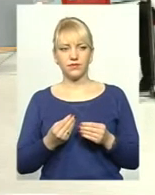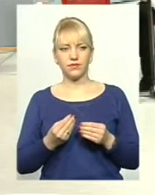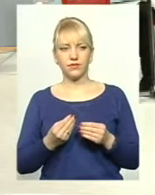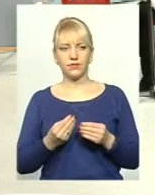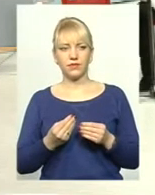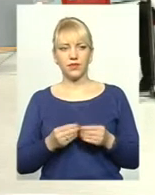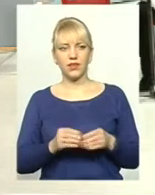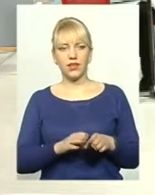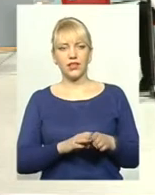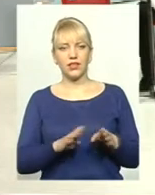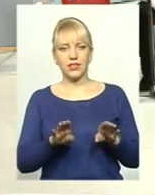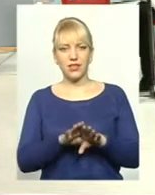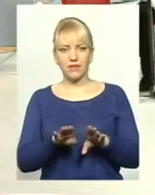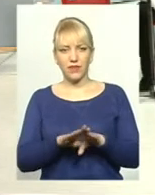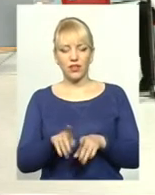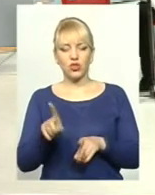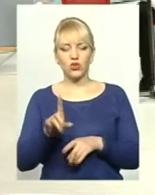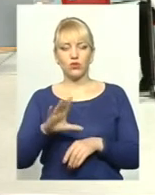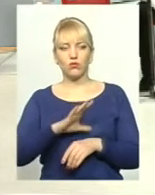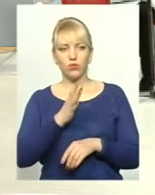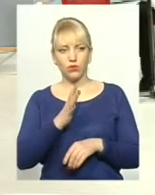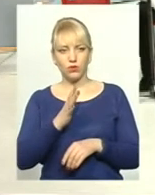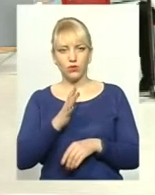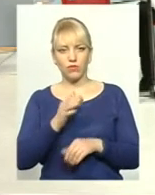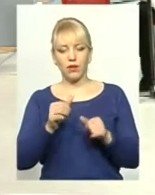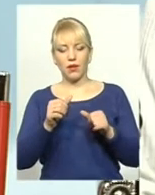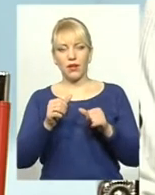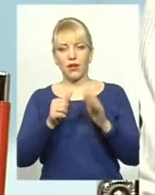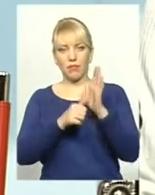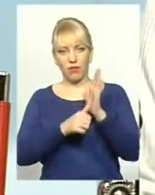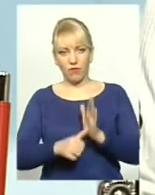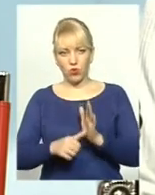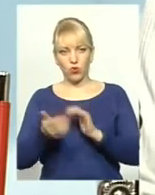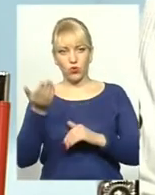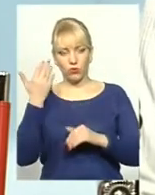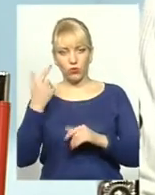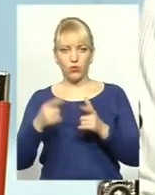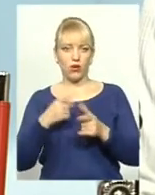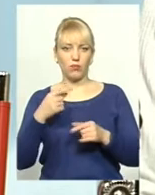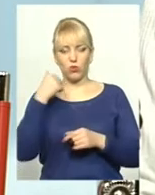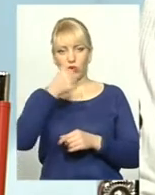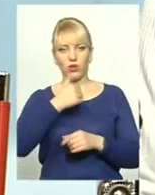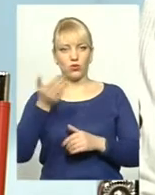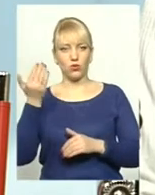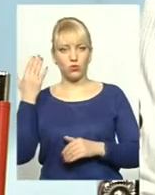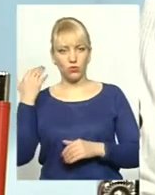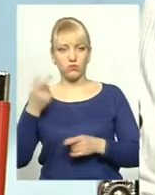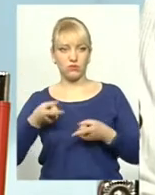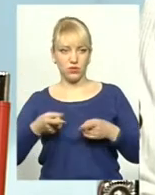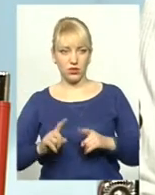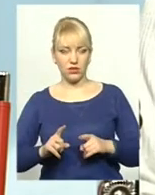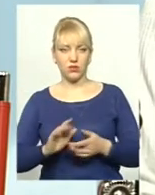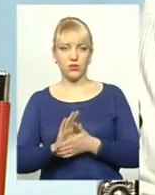зрівняти те, що було навіть пів року тому, або рік тому, дійсно